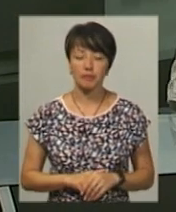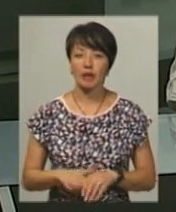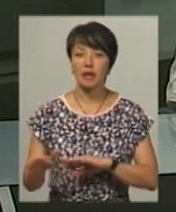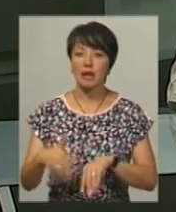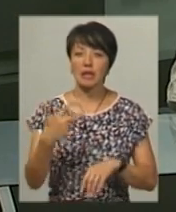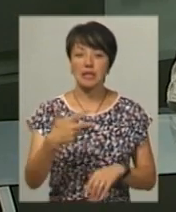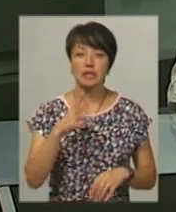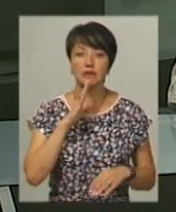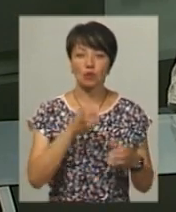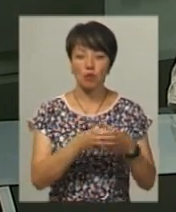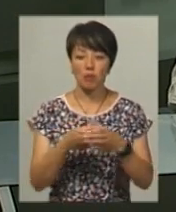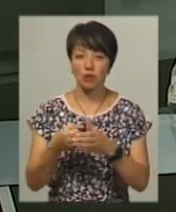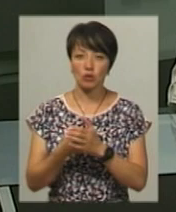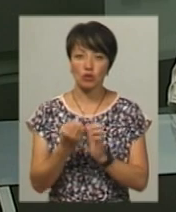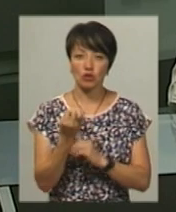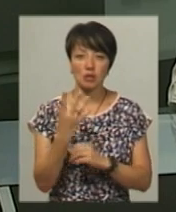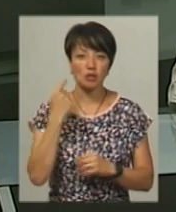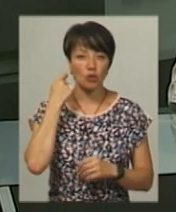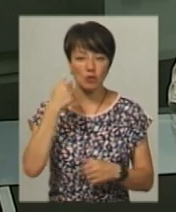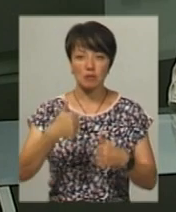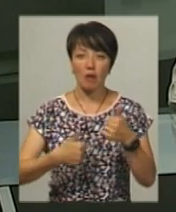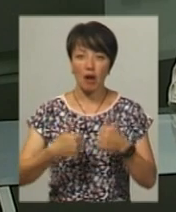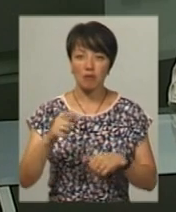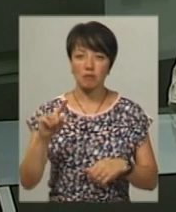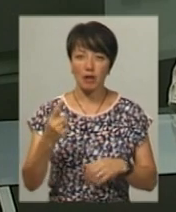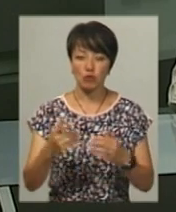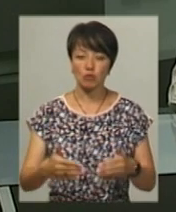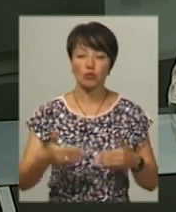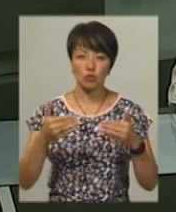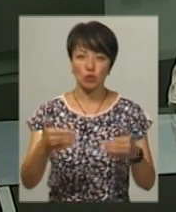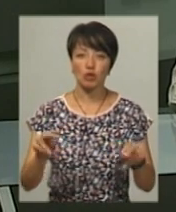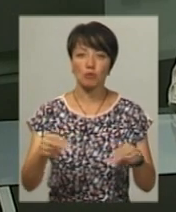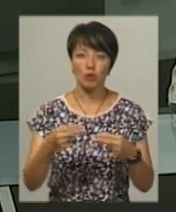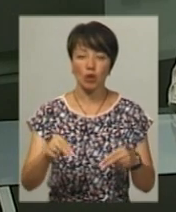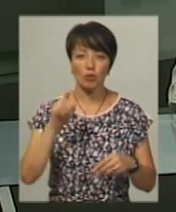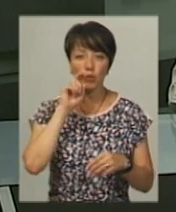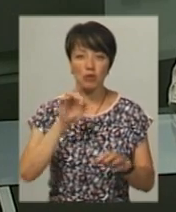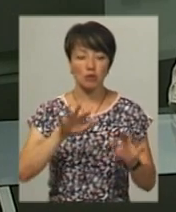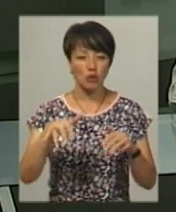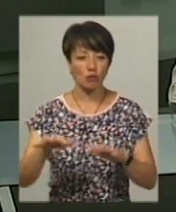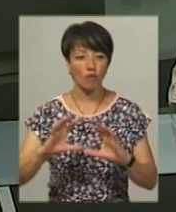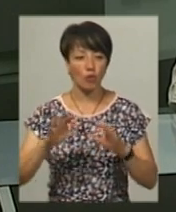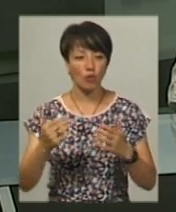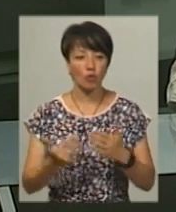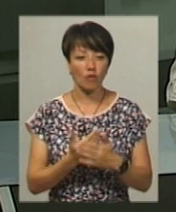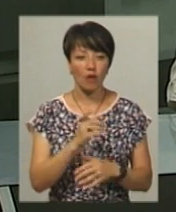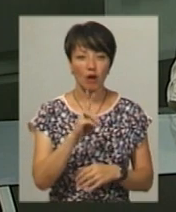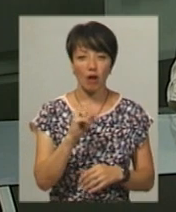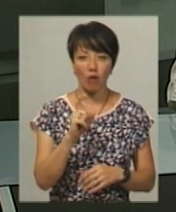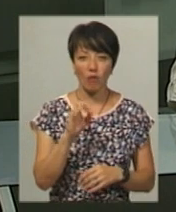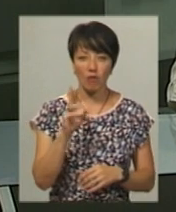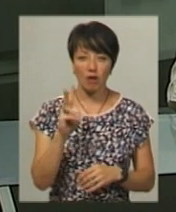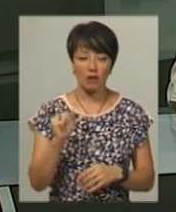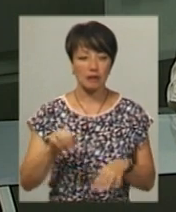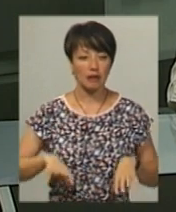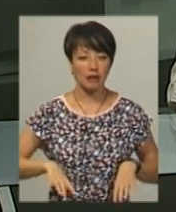30 дівочих команд до 14 років змагалися в першому турі чемпіонату України з пляжного волейболу в Новій Каховці. Тренер